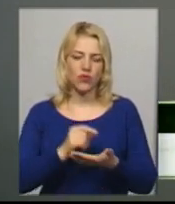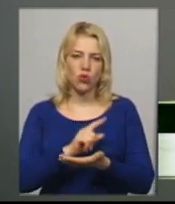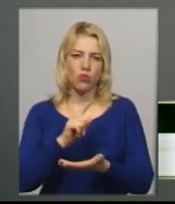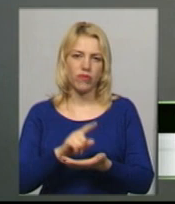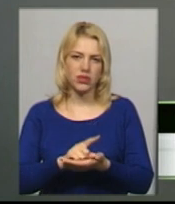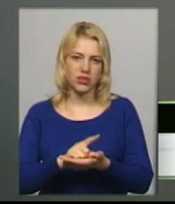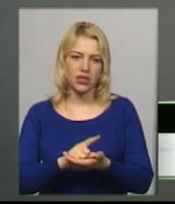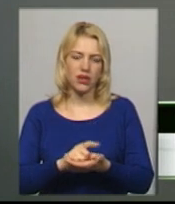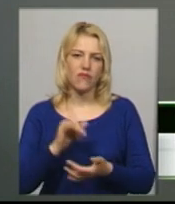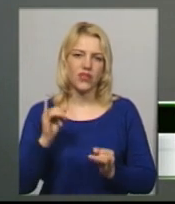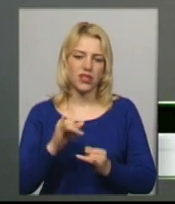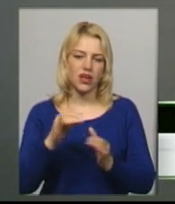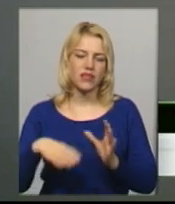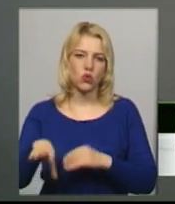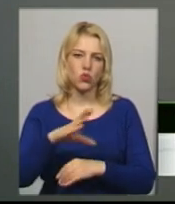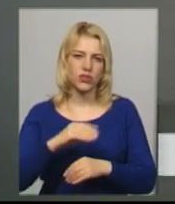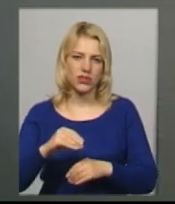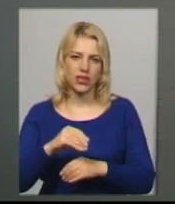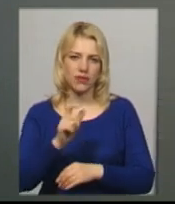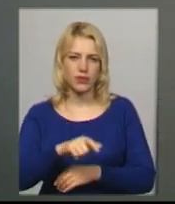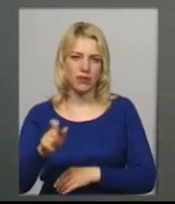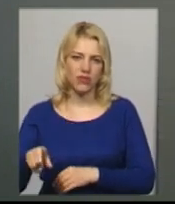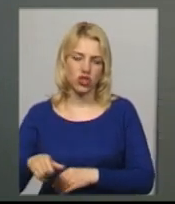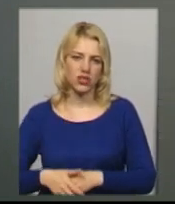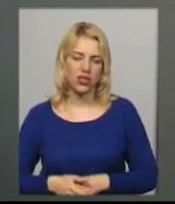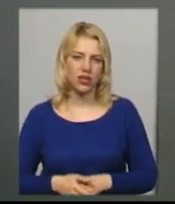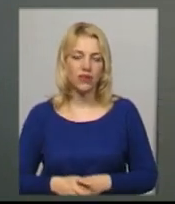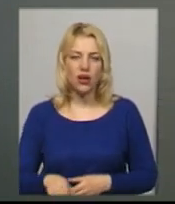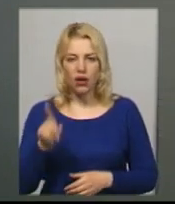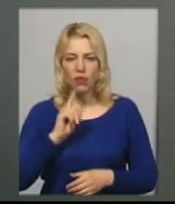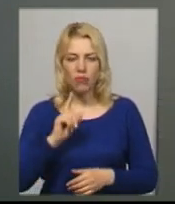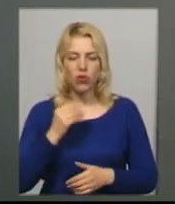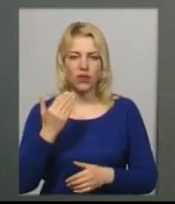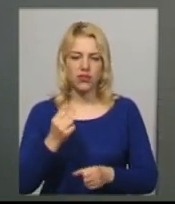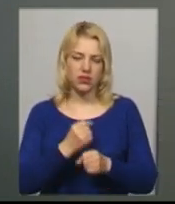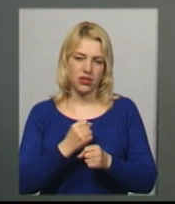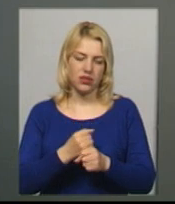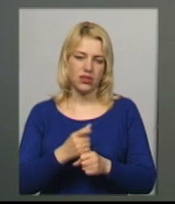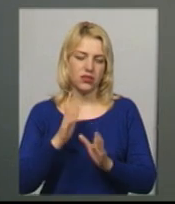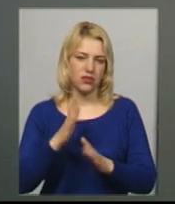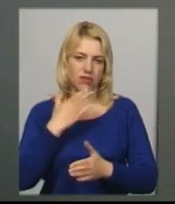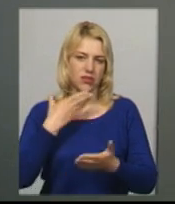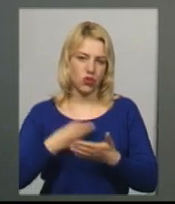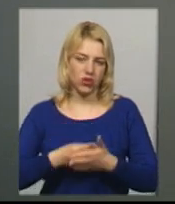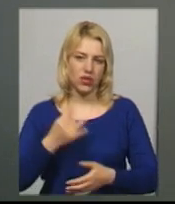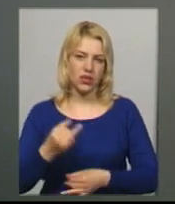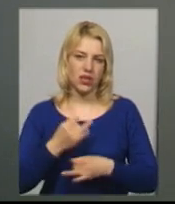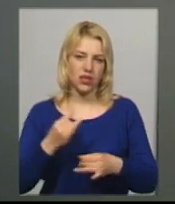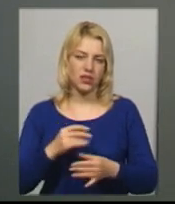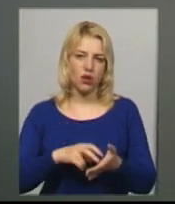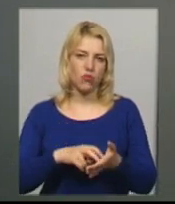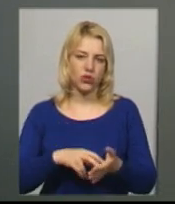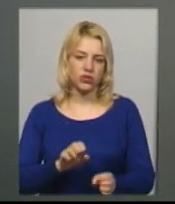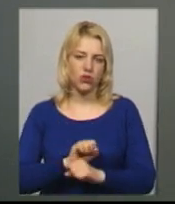'язки в інтересах усіх співвітчизників. Поки що ви дієте виключно в своїх інтересах, боїтесь